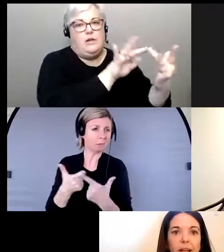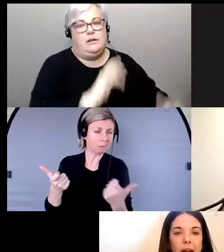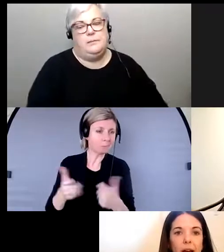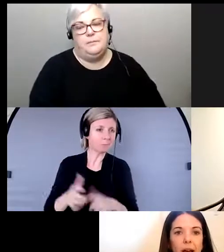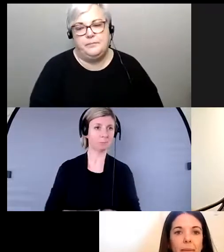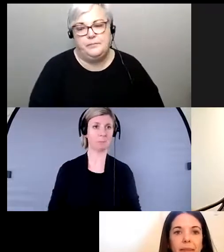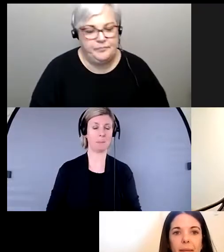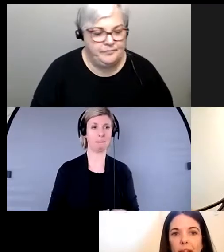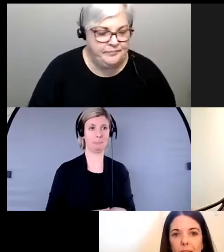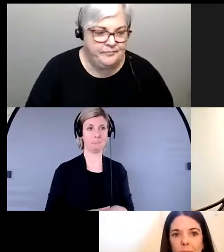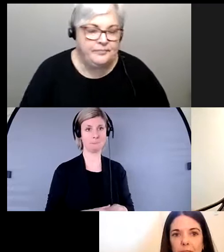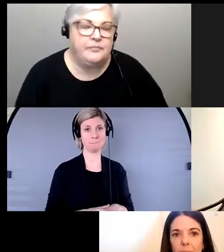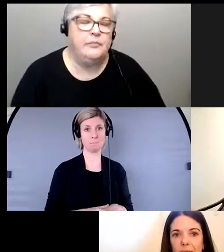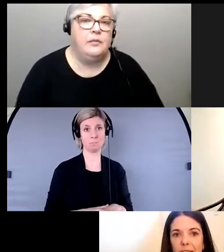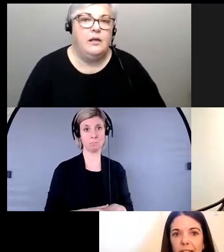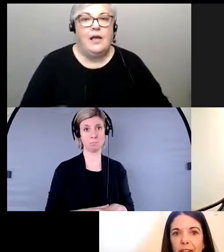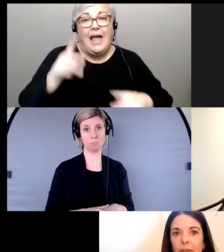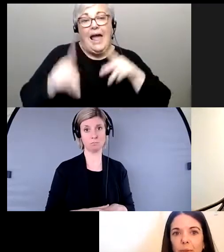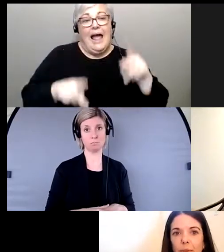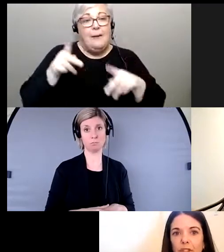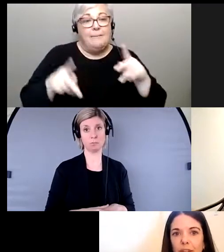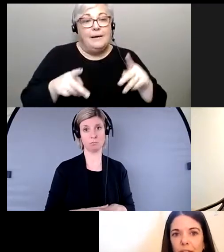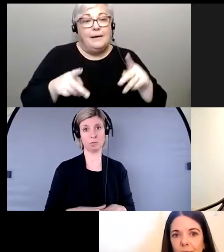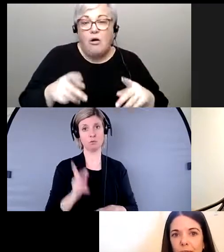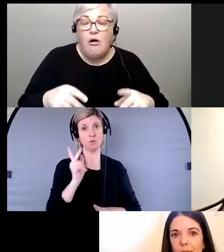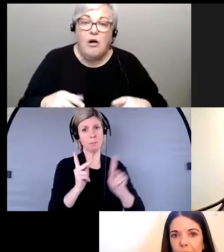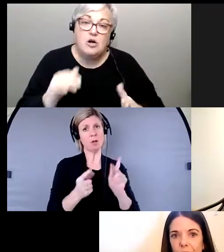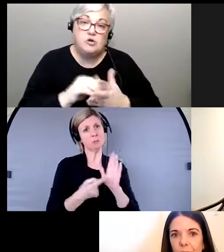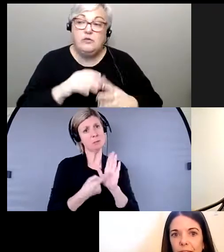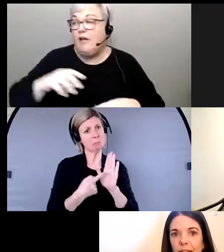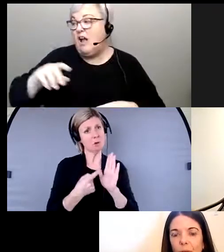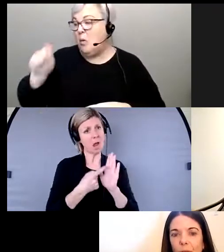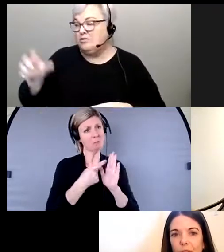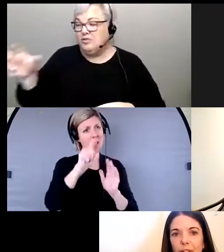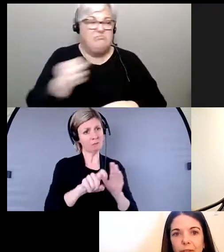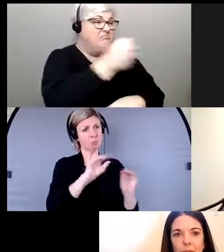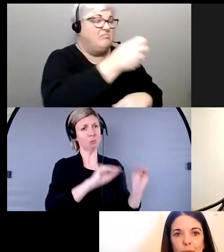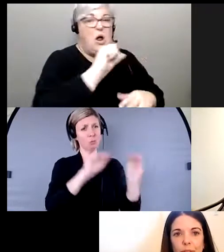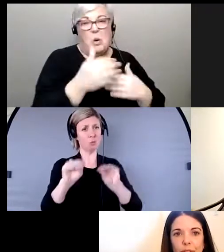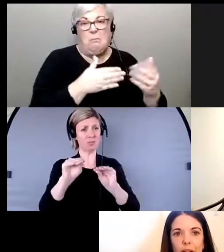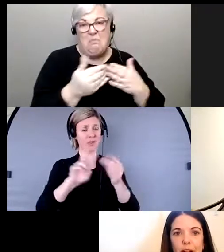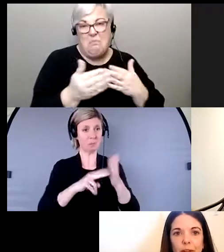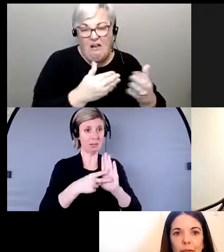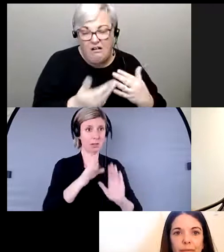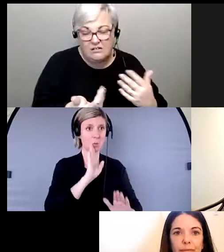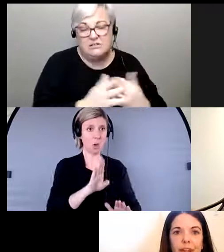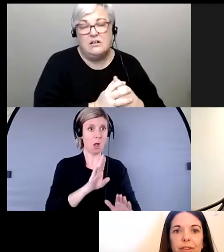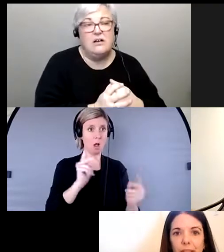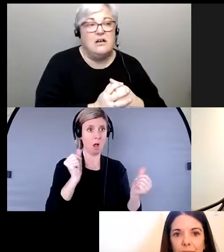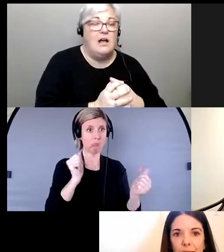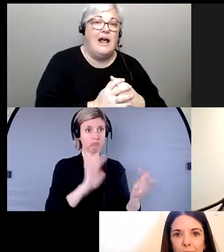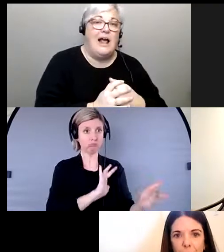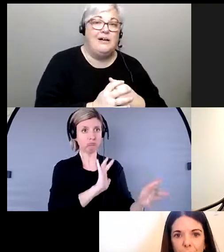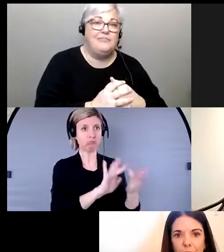Les personnes sont souvent temporairement relocalisées et dans ces situations, elles